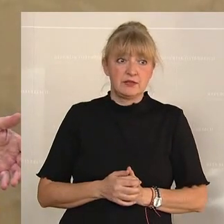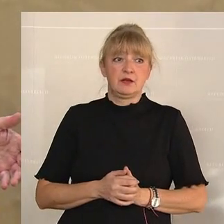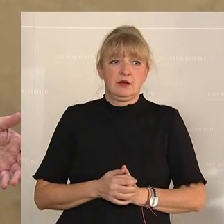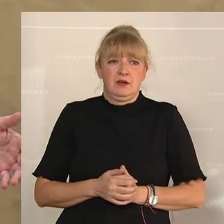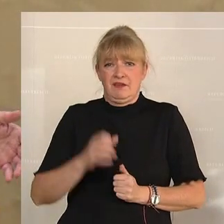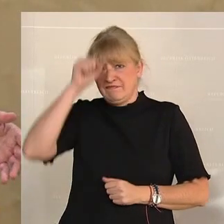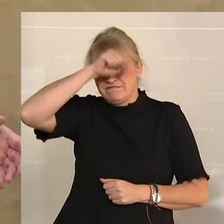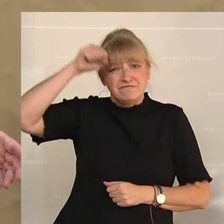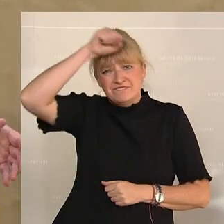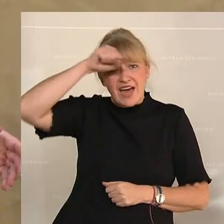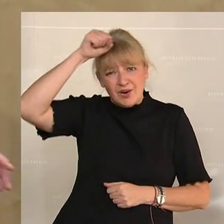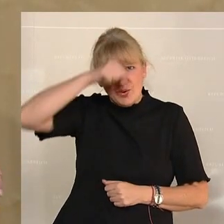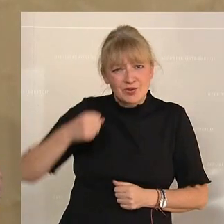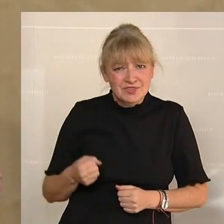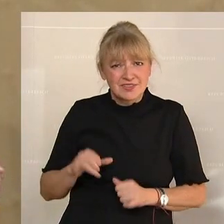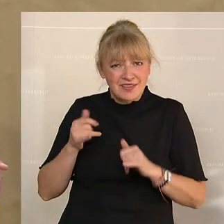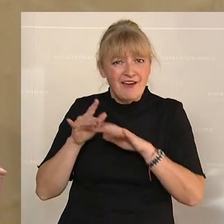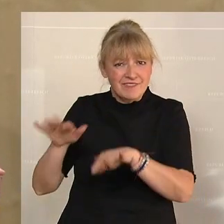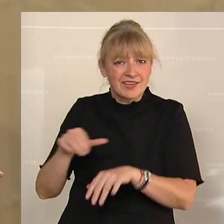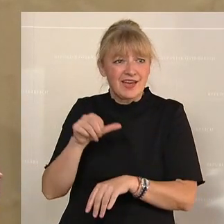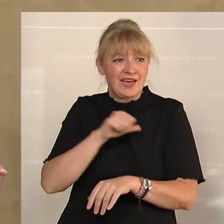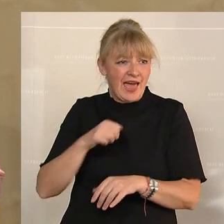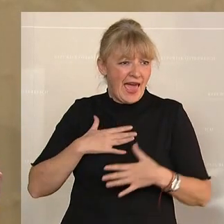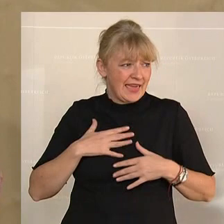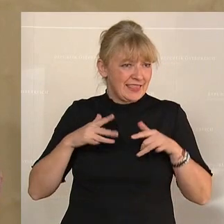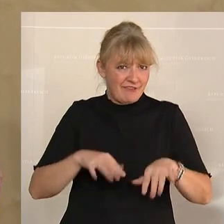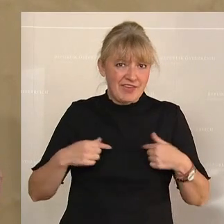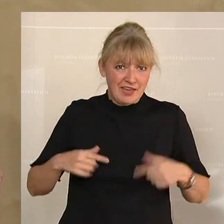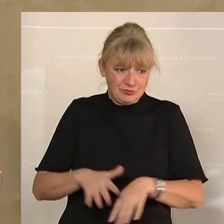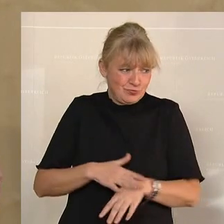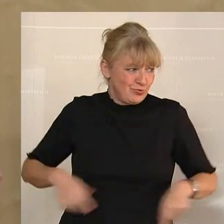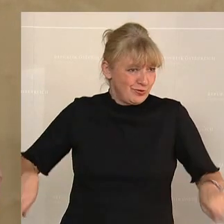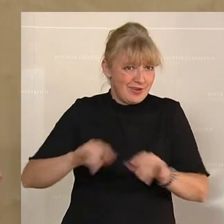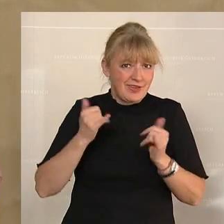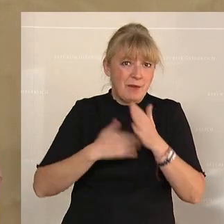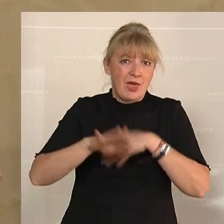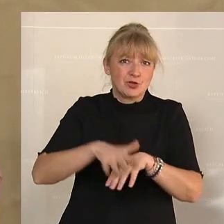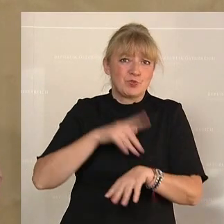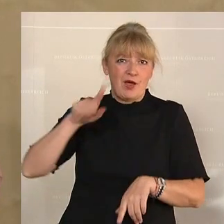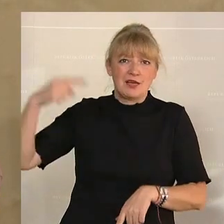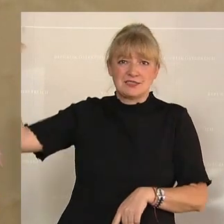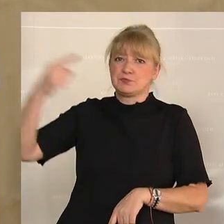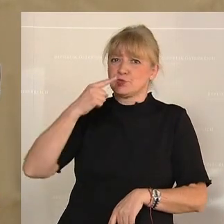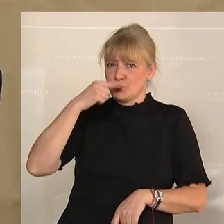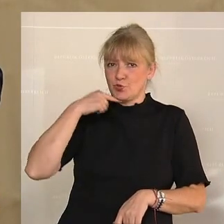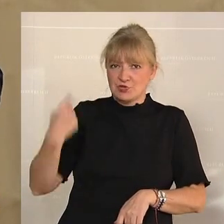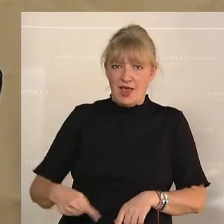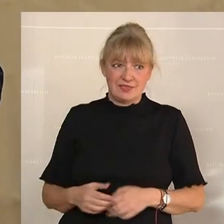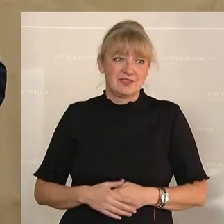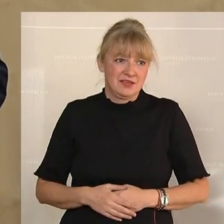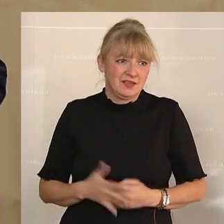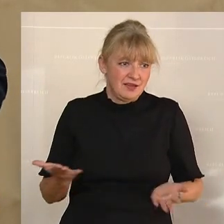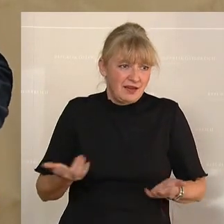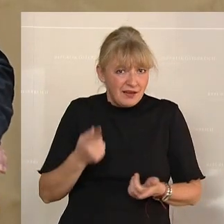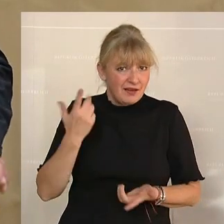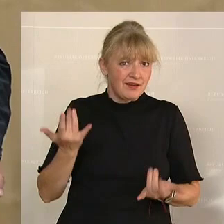Verrückt. Also die wirken, ja, gegen die eigene Wirtschaft. Wir alle spüren es wesentlich mehr als Russland. Und niemand ist noch auf die Idee